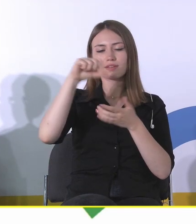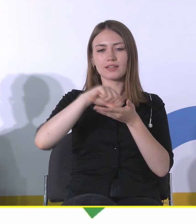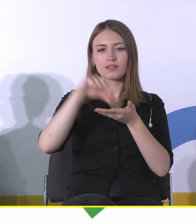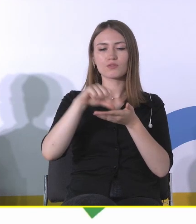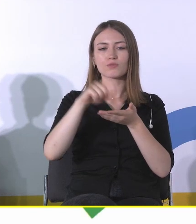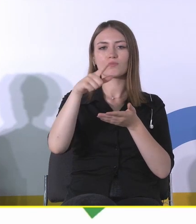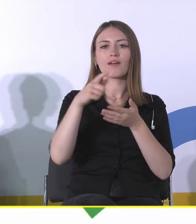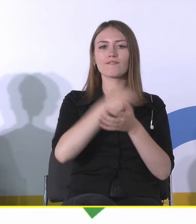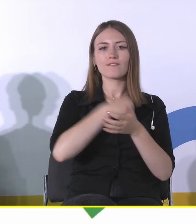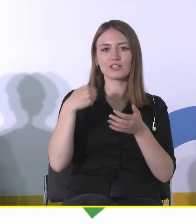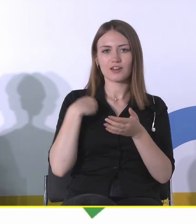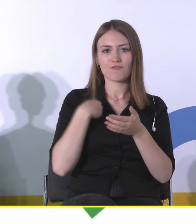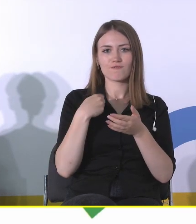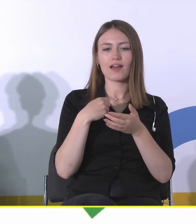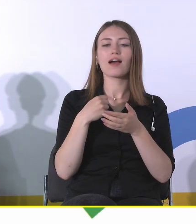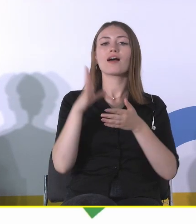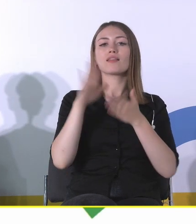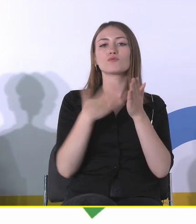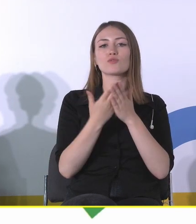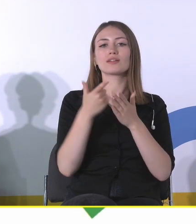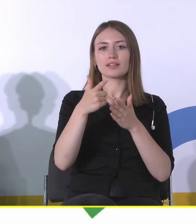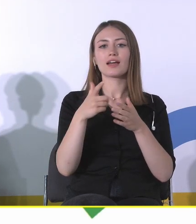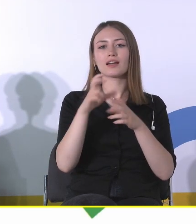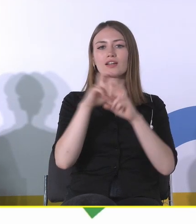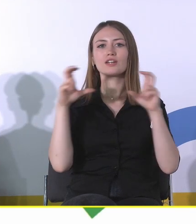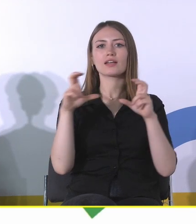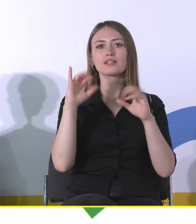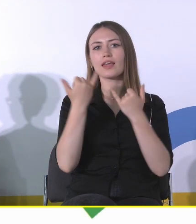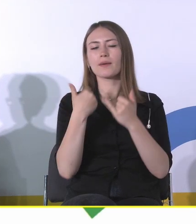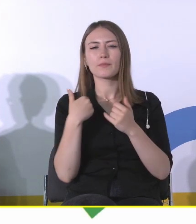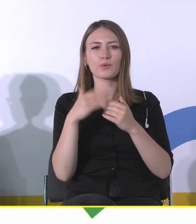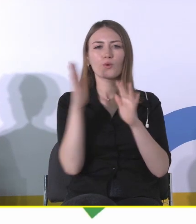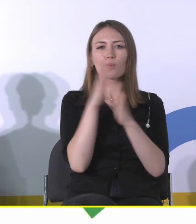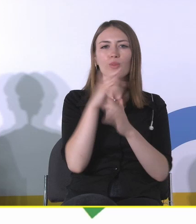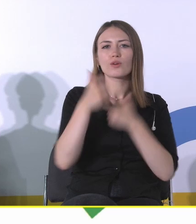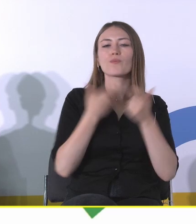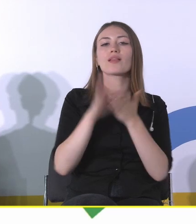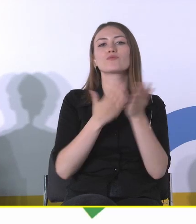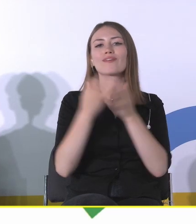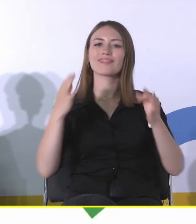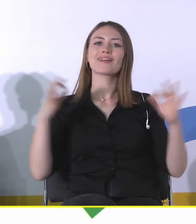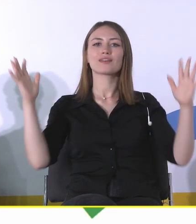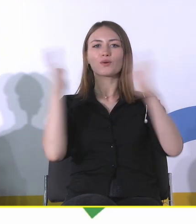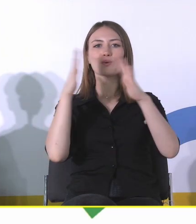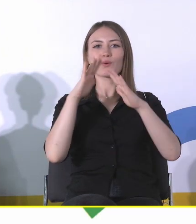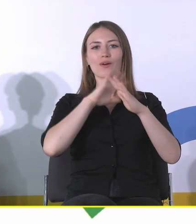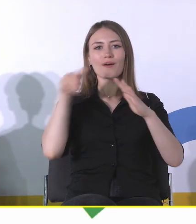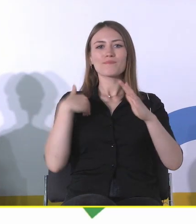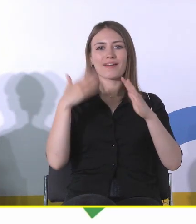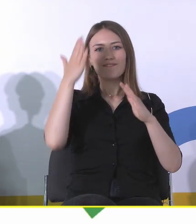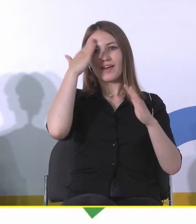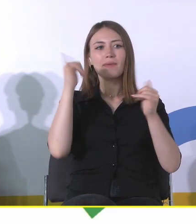w jaki sposób, w czasie, kiedy je wybudowano, były chłodzone. W tamtych czasach nie było takiej klimatyzacji, jaką my znamy. Otóż były